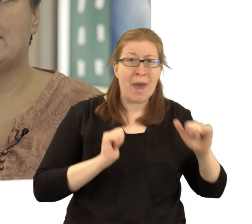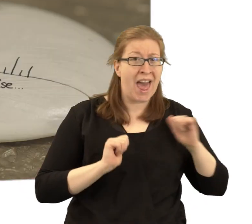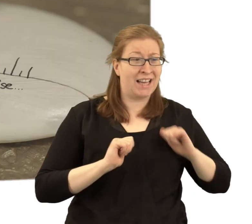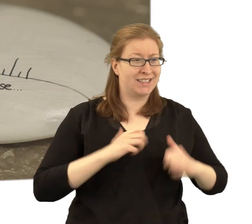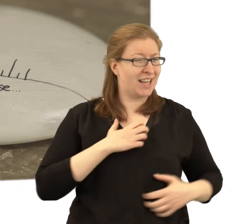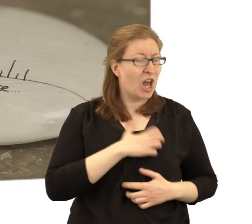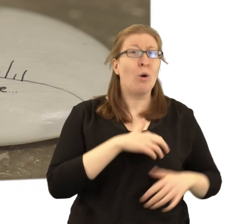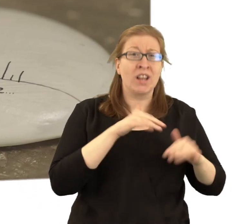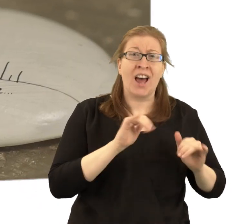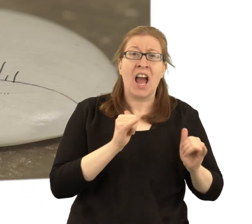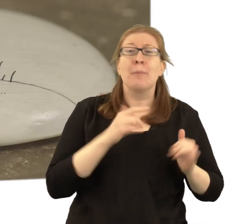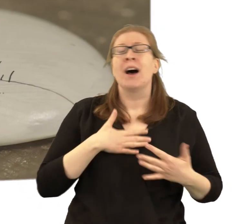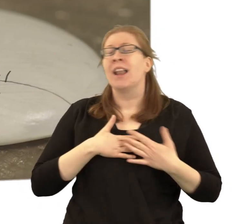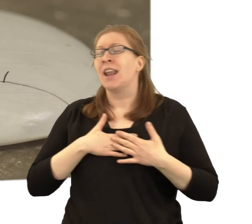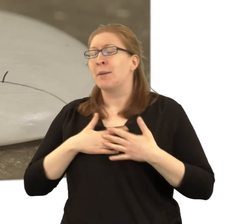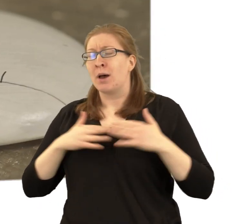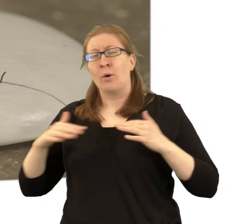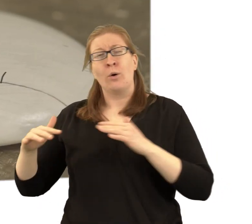Schmerz.